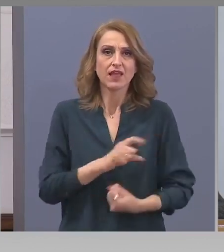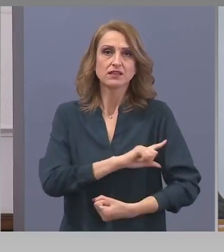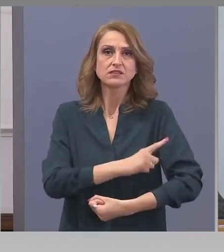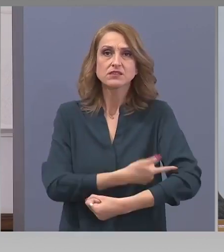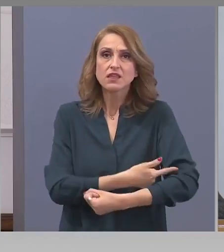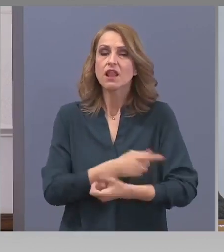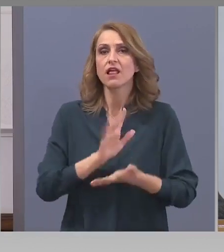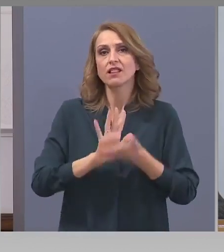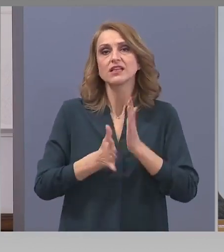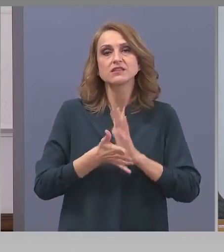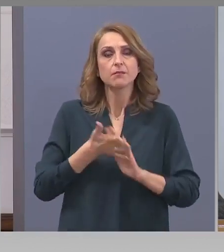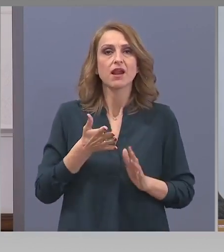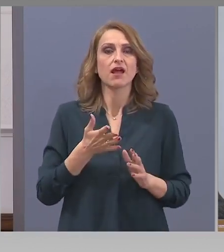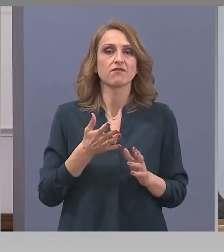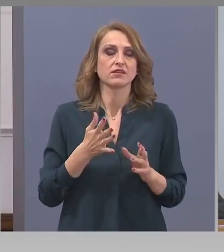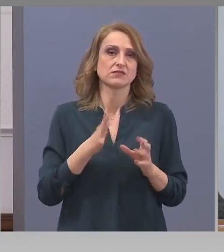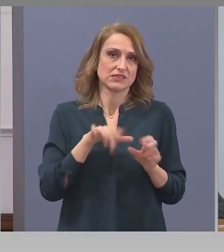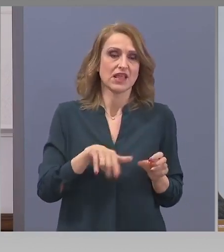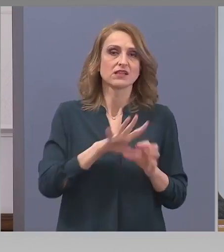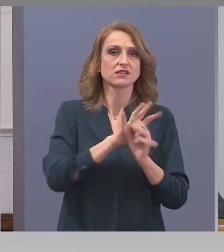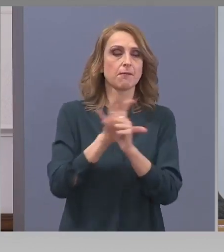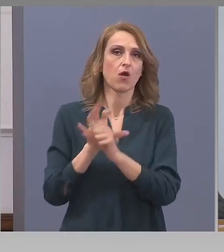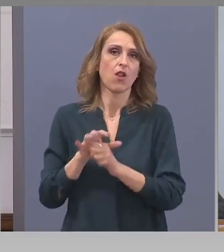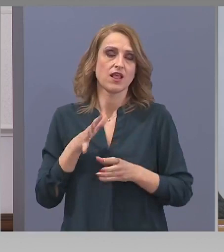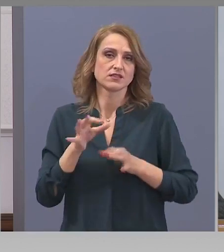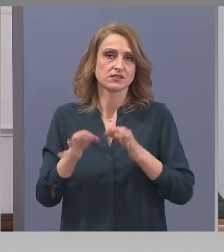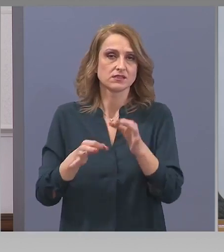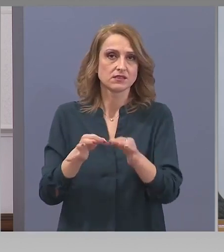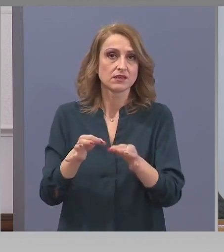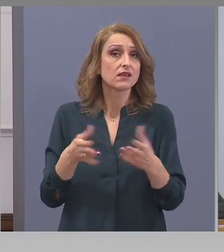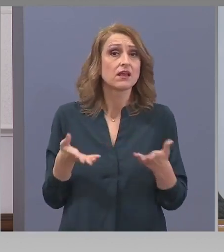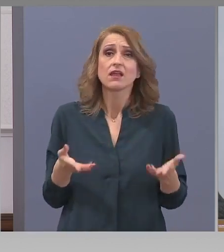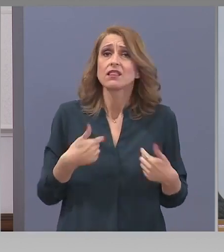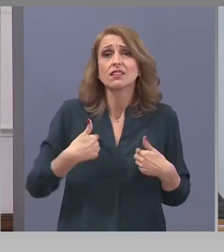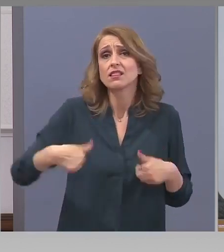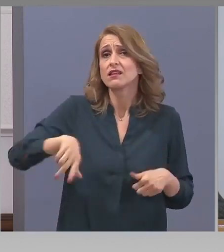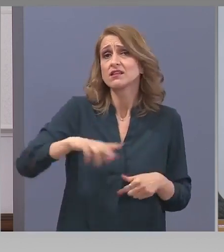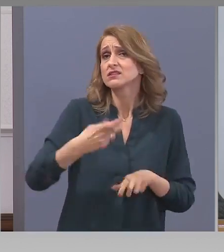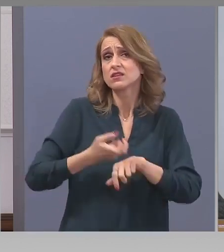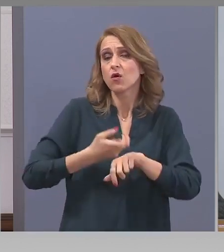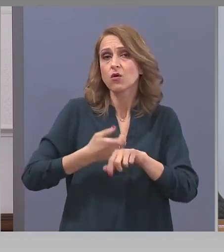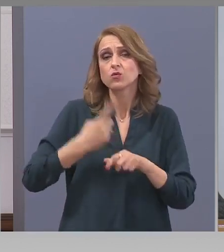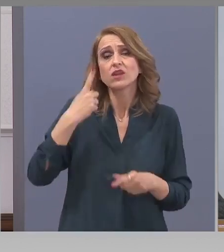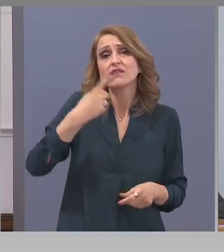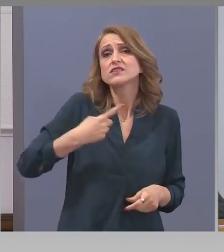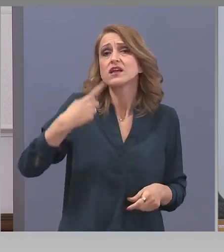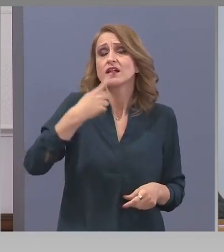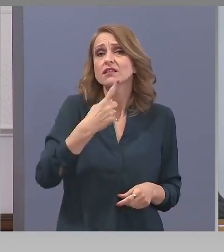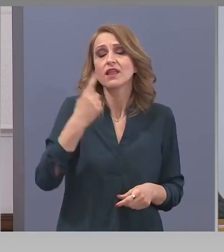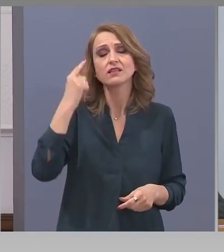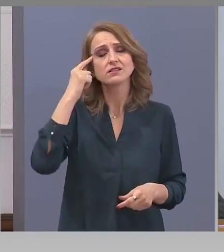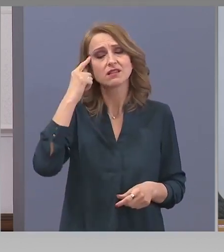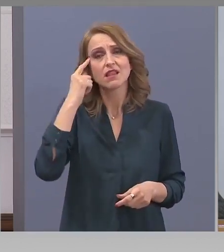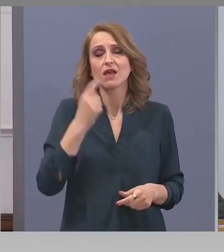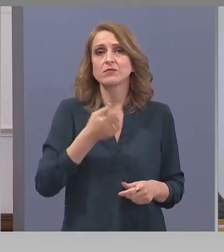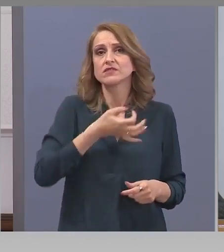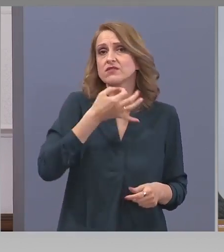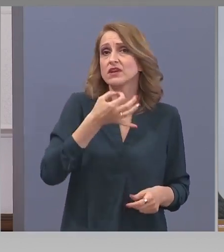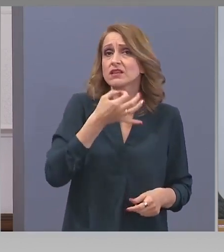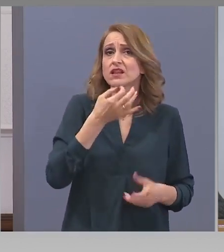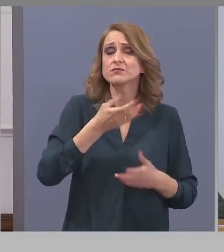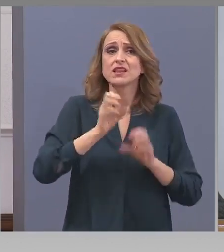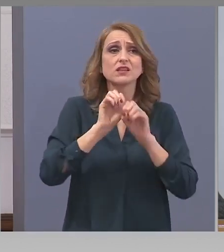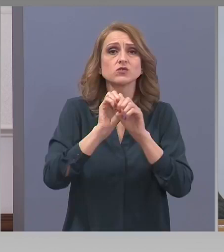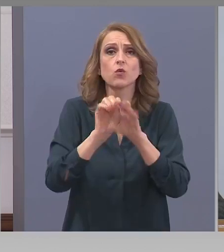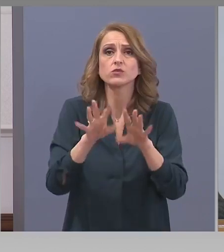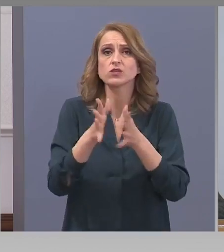справяне с коварната болез. Това е нашата ежедневна съдба – да съобщаваме горчиви истини, които